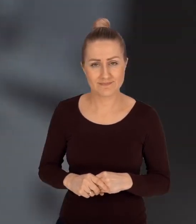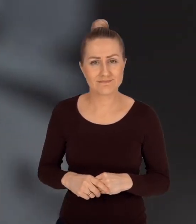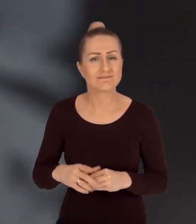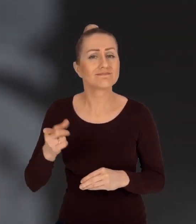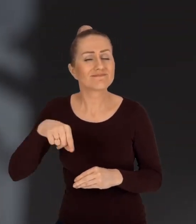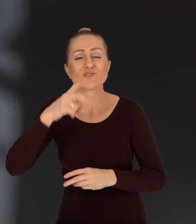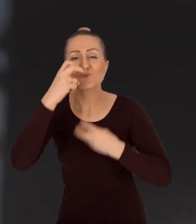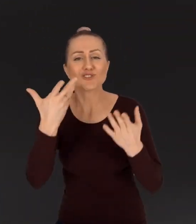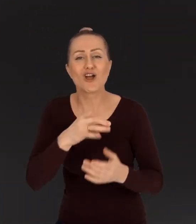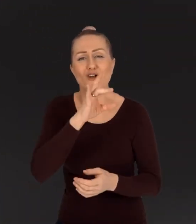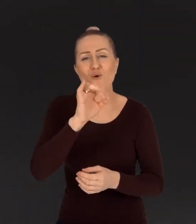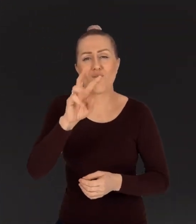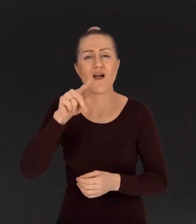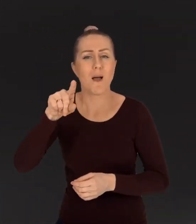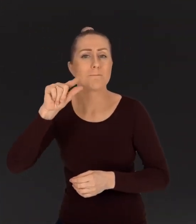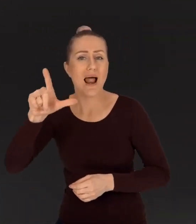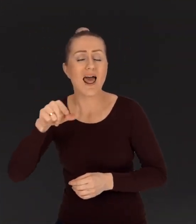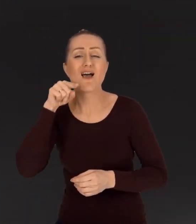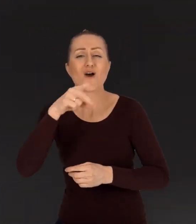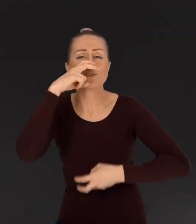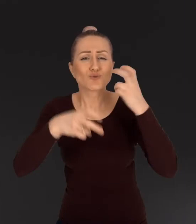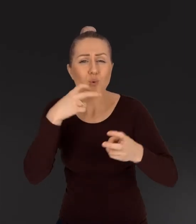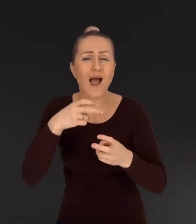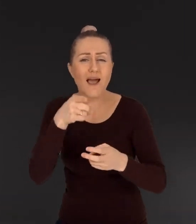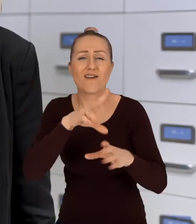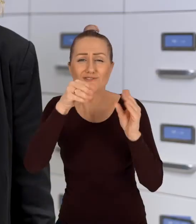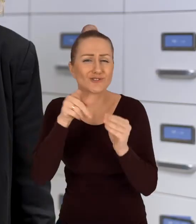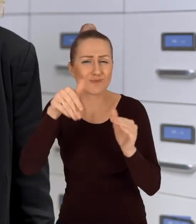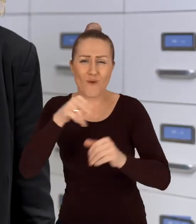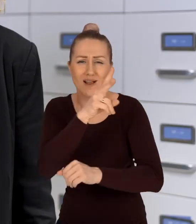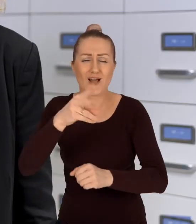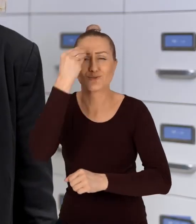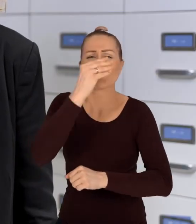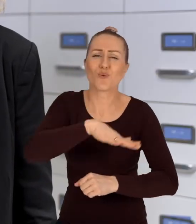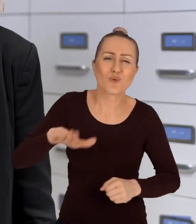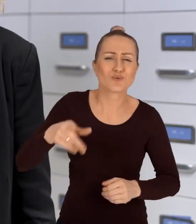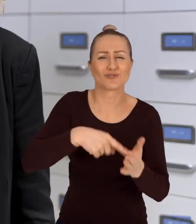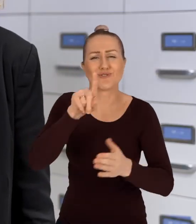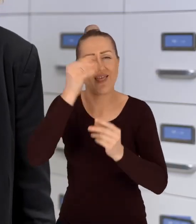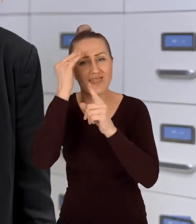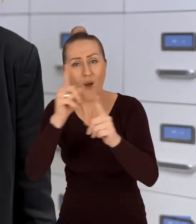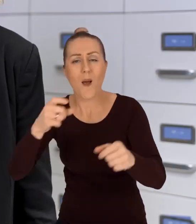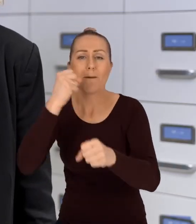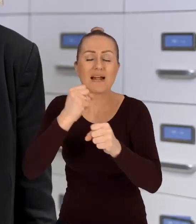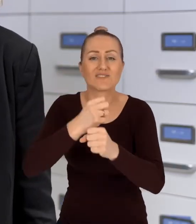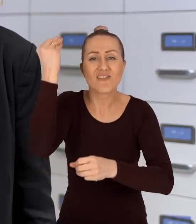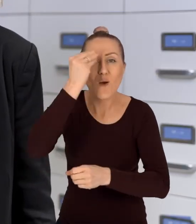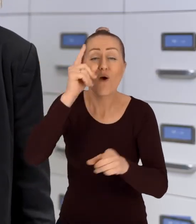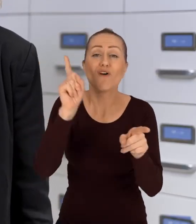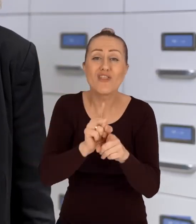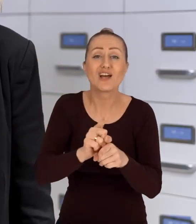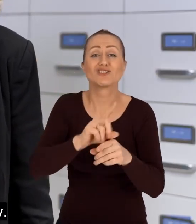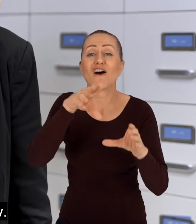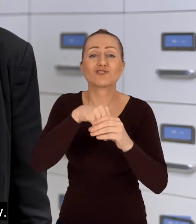Z serwisu szukajwarchiwal.gov.pl może korzystać każdy – genealodzy, studenci, uczniowie, nauczyciele, pracownicy